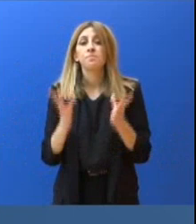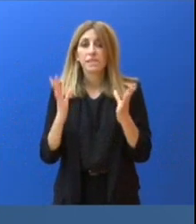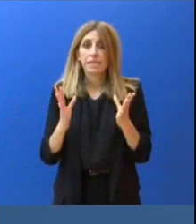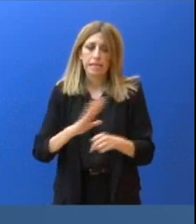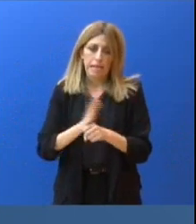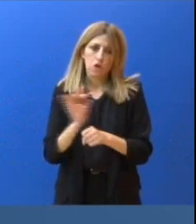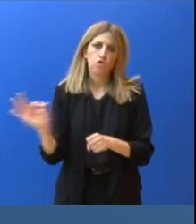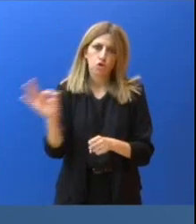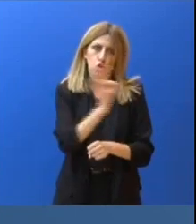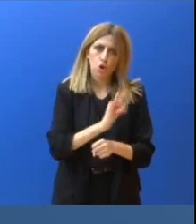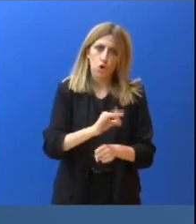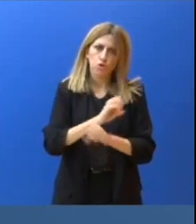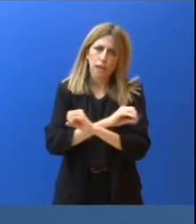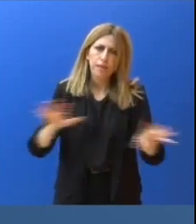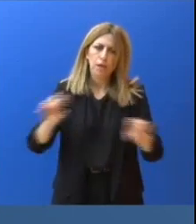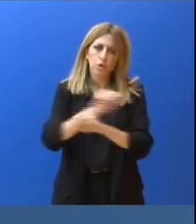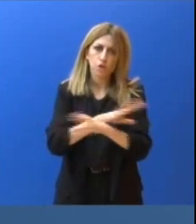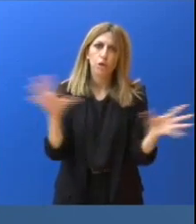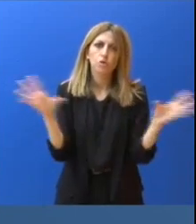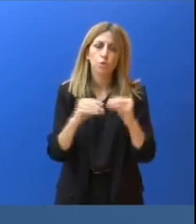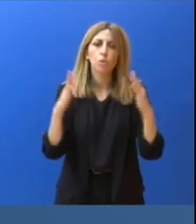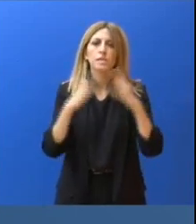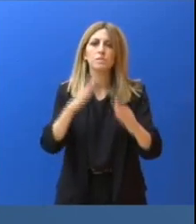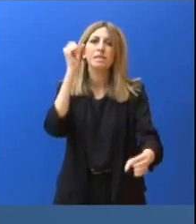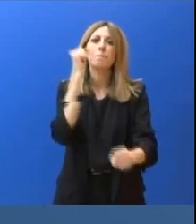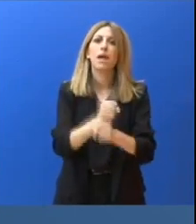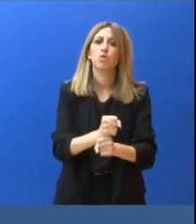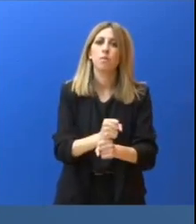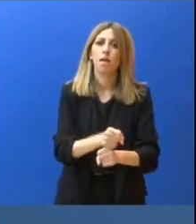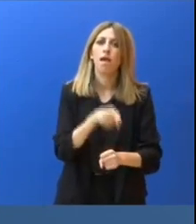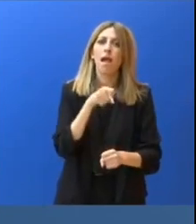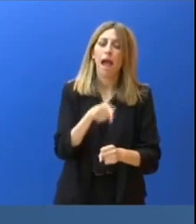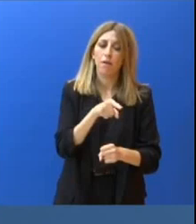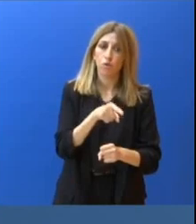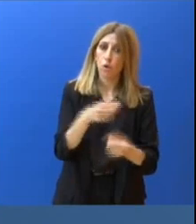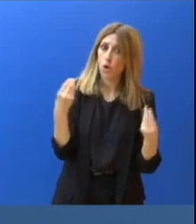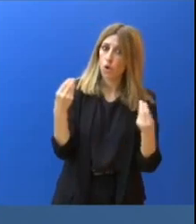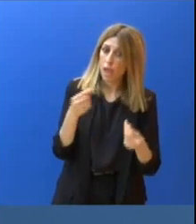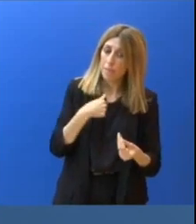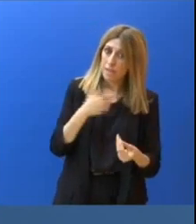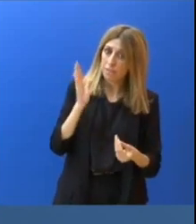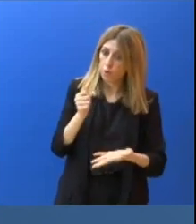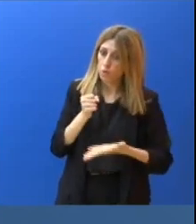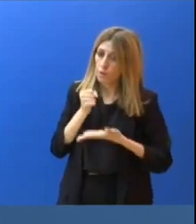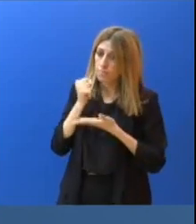το «μένουμε σπίτι» μία εφημερίδα ή ένα μέσο που χαρακτηρίζει αυτό το σλόγγαν ως «μένουμε ταπί»